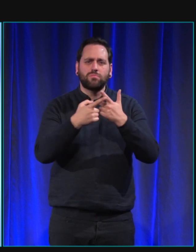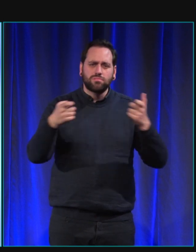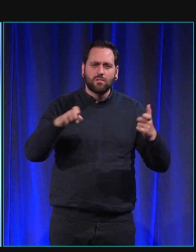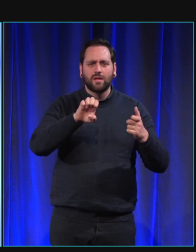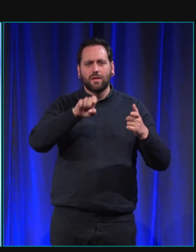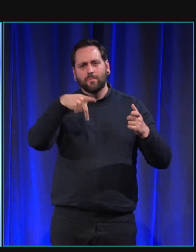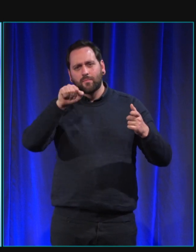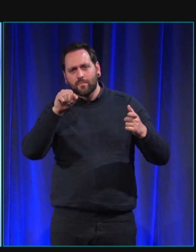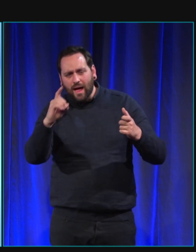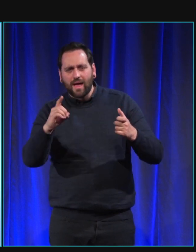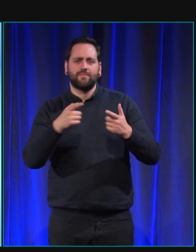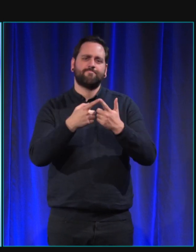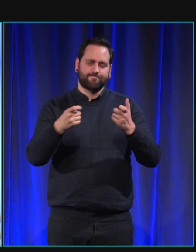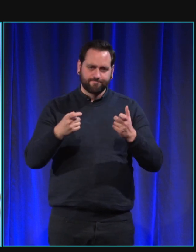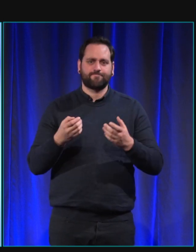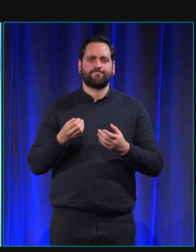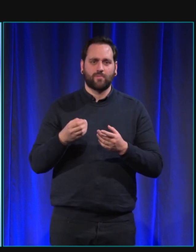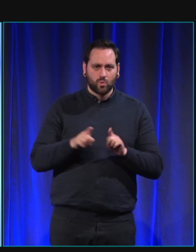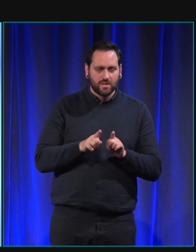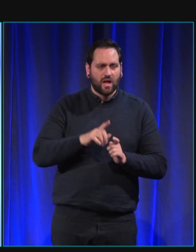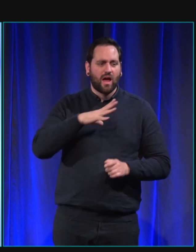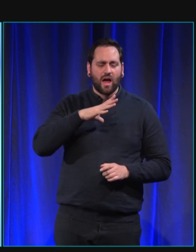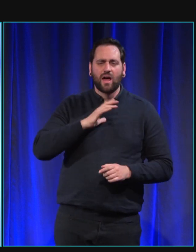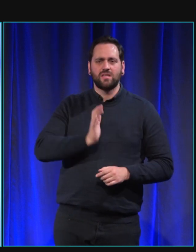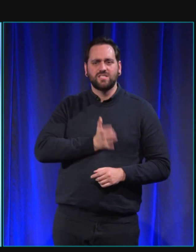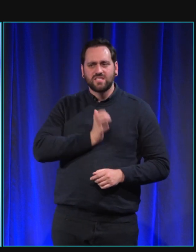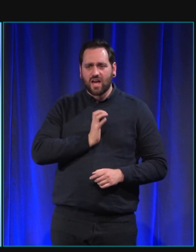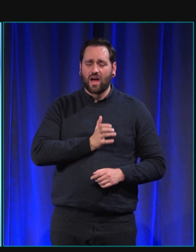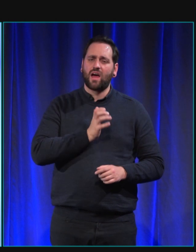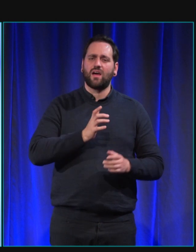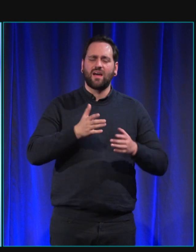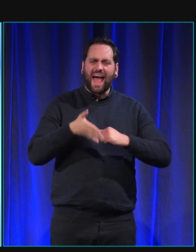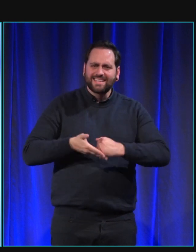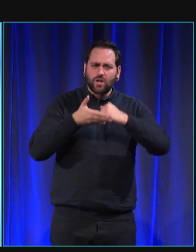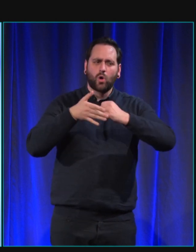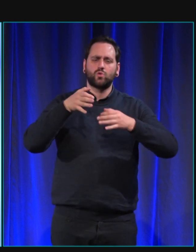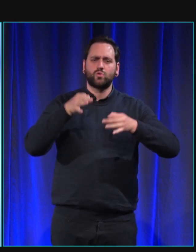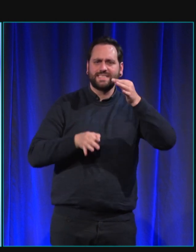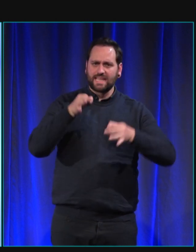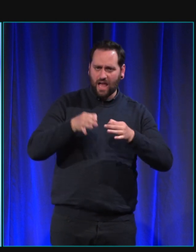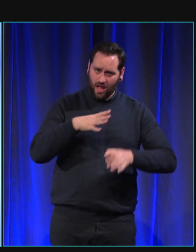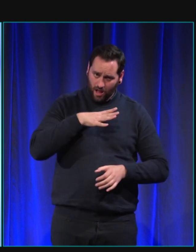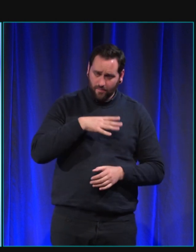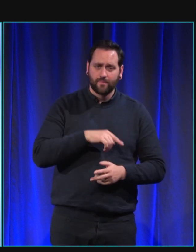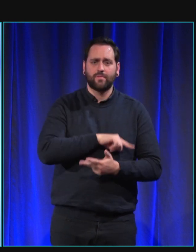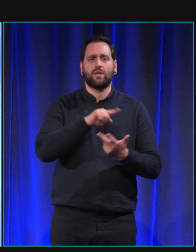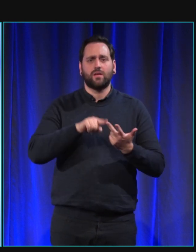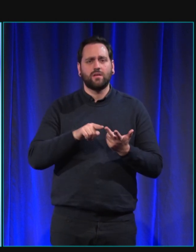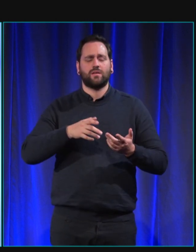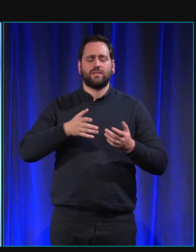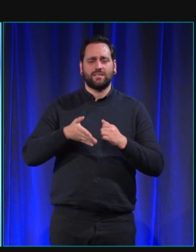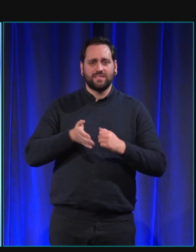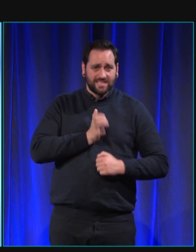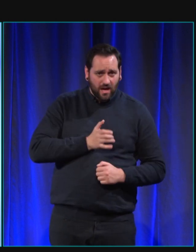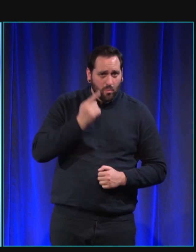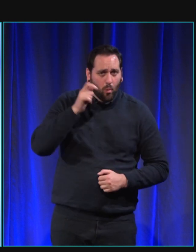des chiens d'assistance judiciaire il y a eu l'autre LOL qui est le premier chien d'assistance judiciaire et des chiens pour épileptiques et des chiens d'assistance